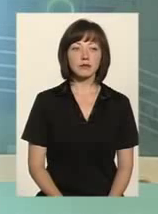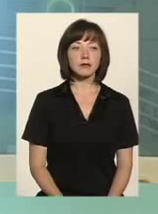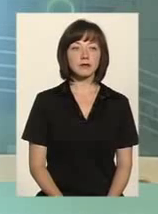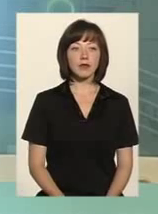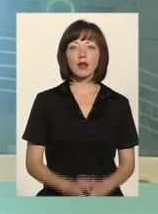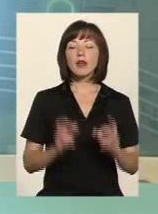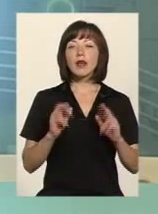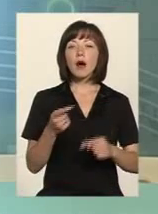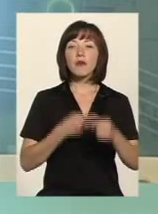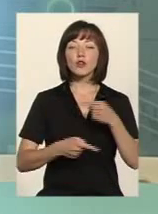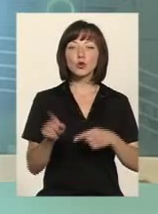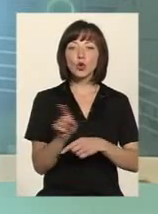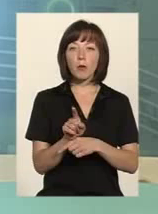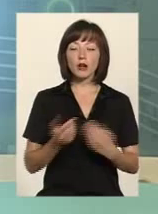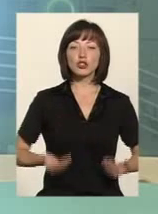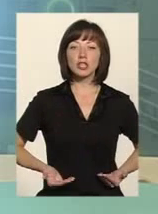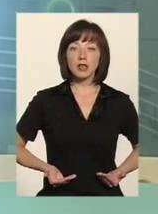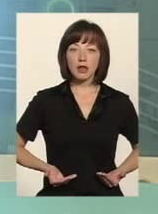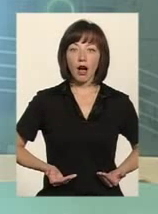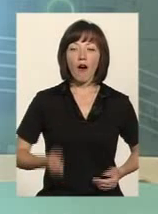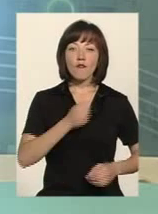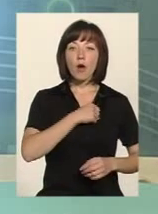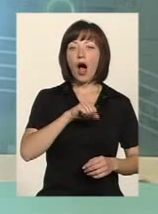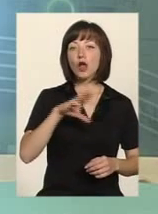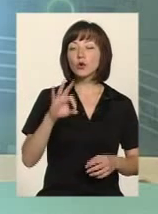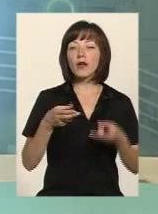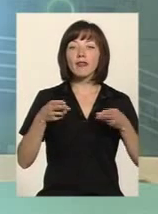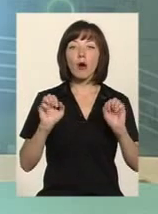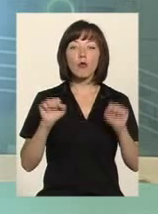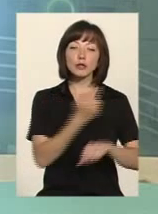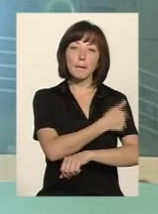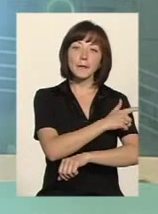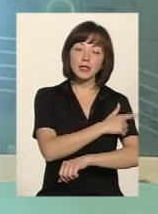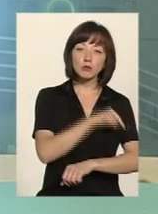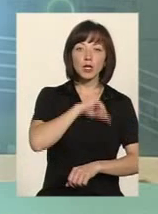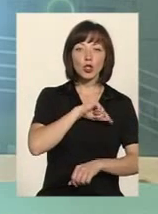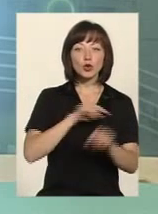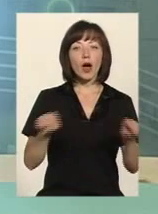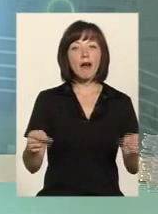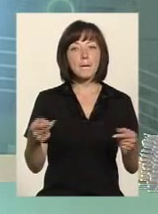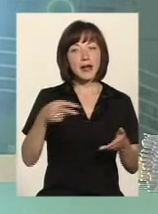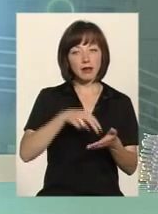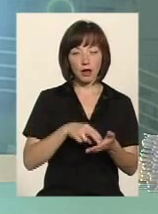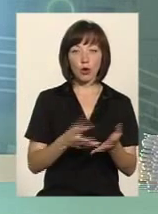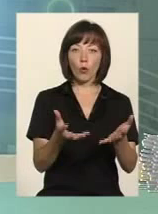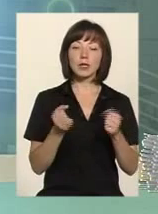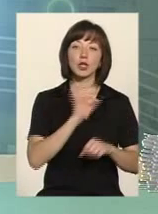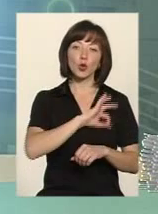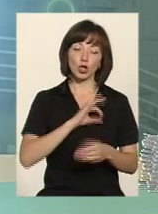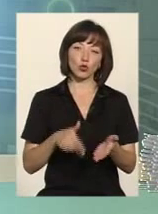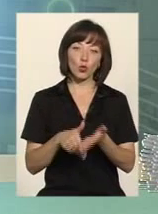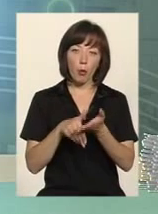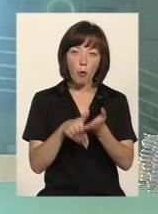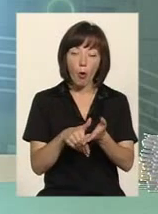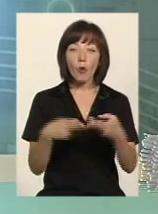Як повернутися до нормального життя воїнам АТО, де можна пройти медичну та психологічну реабілітацію, отримати юридичну